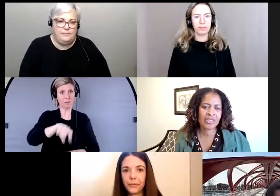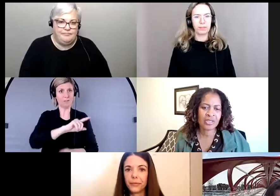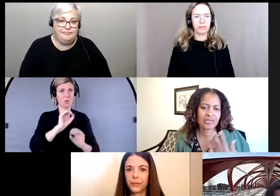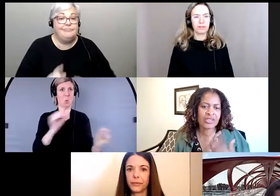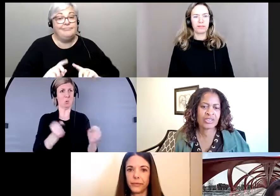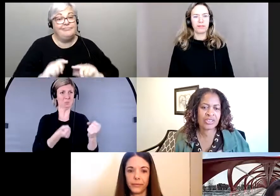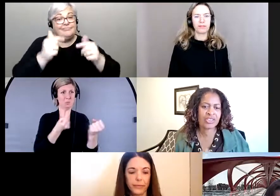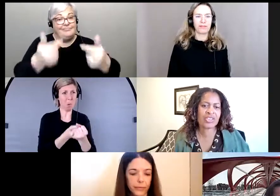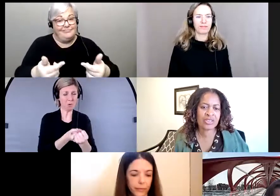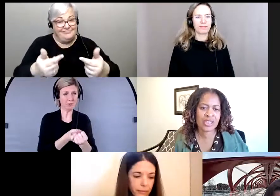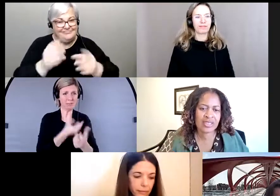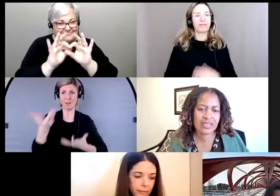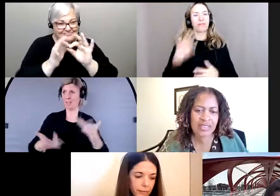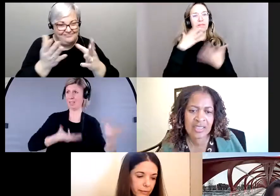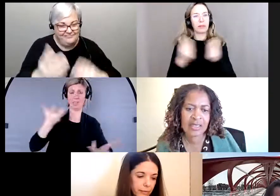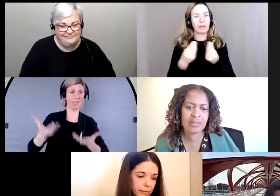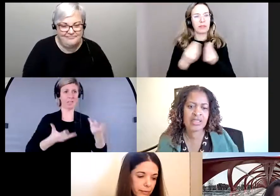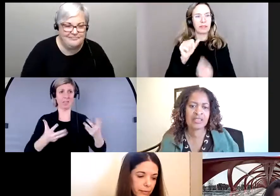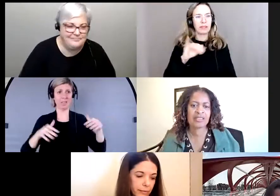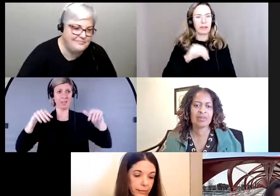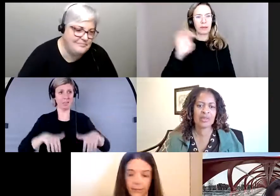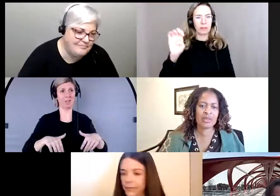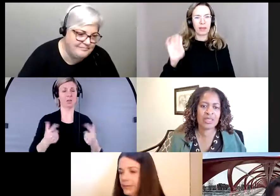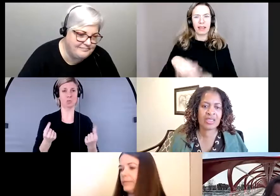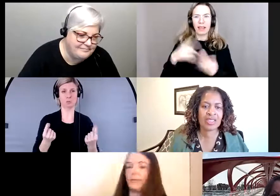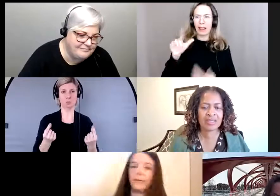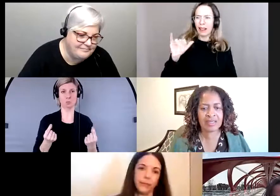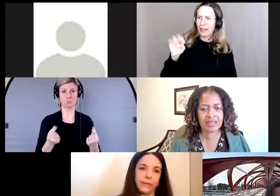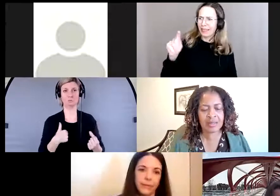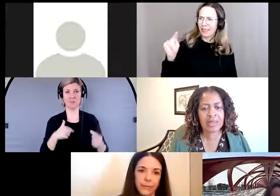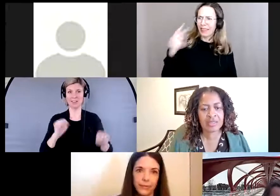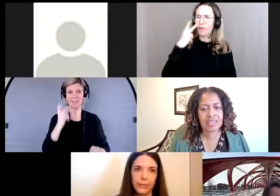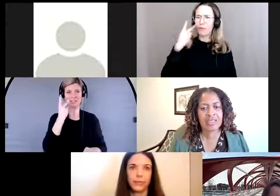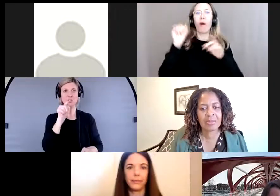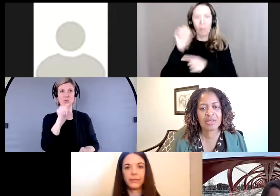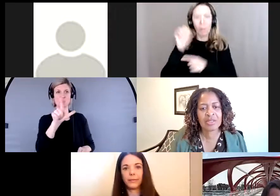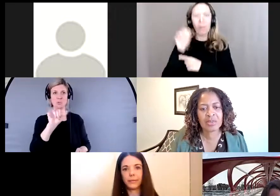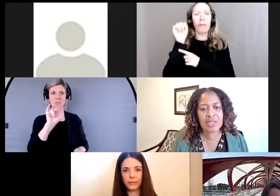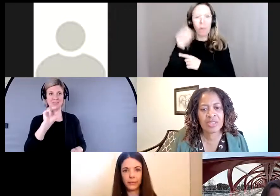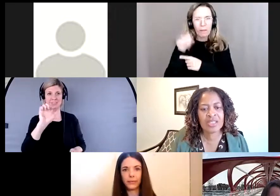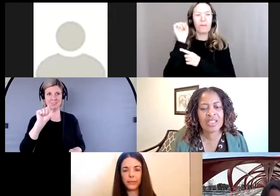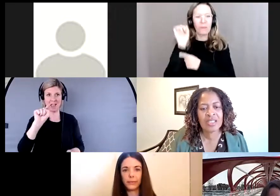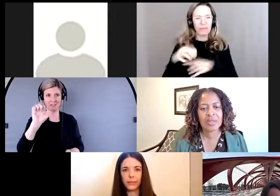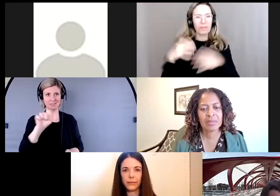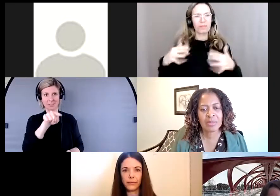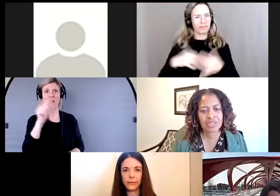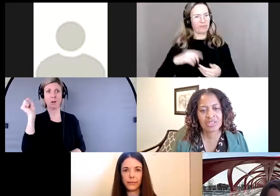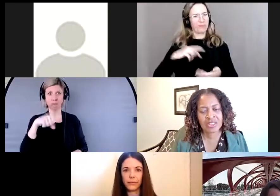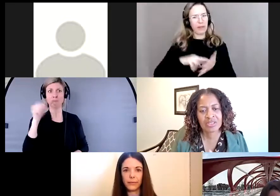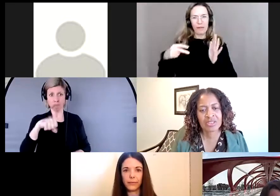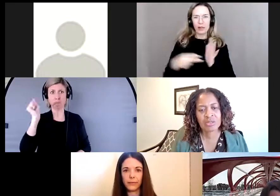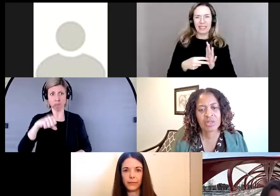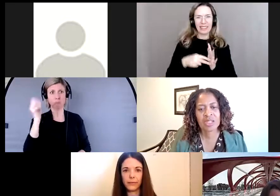Merci, Amy. Lémette, j'ai vu que tu hochais de la tête vigoureusement. Je présume que